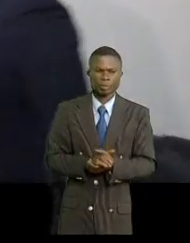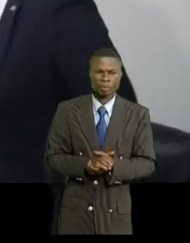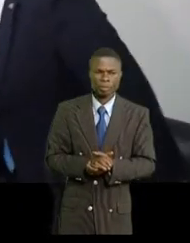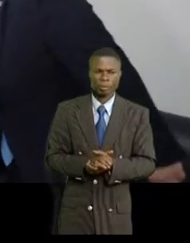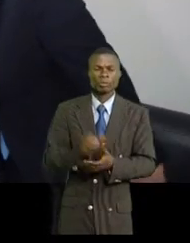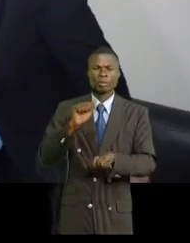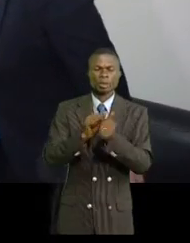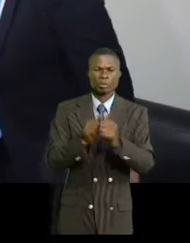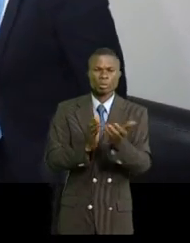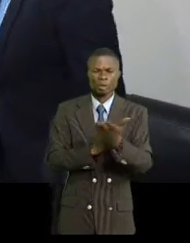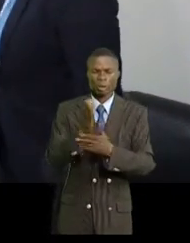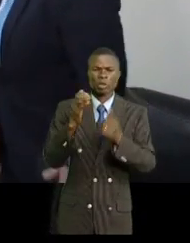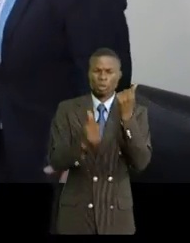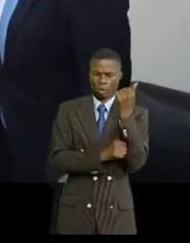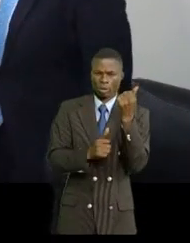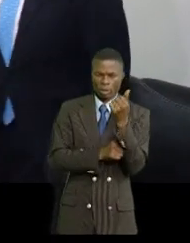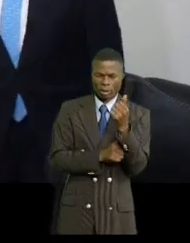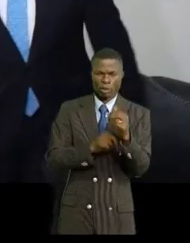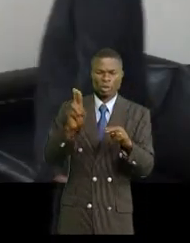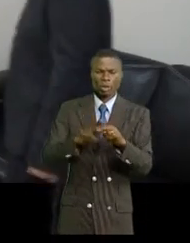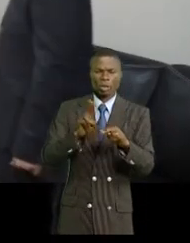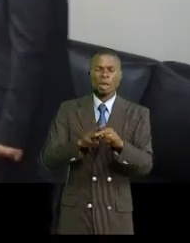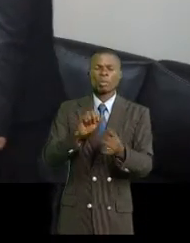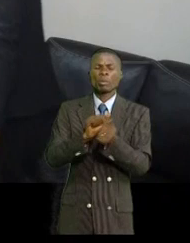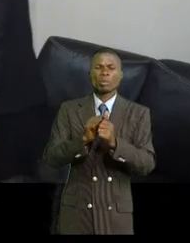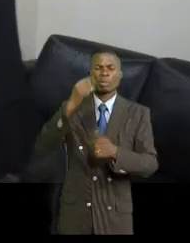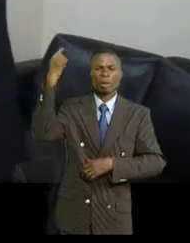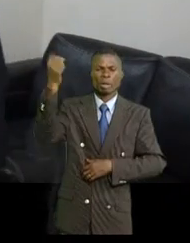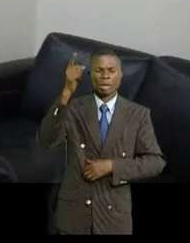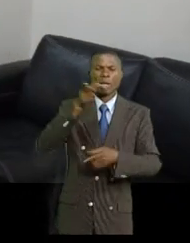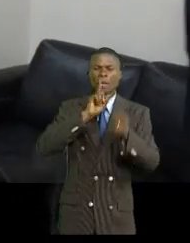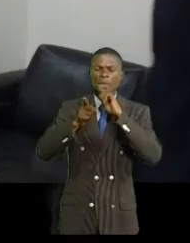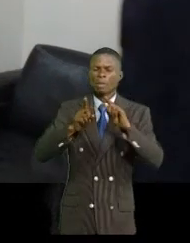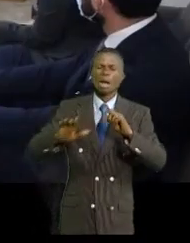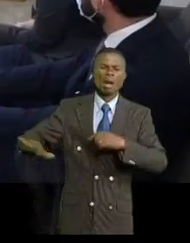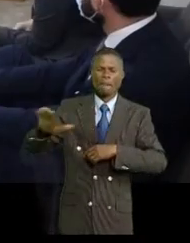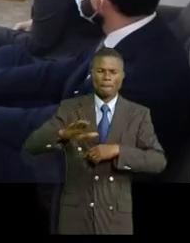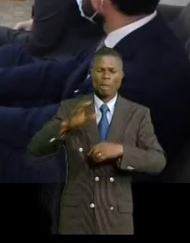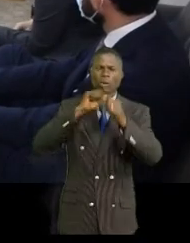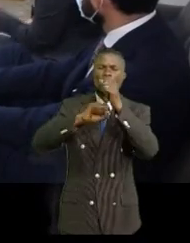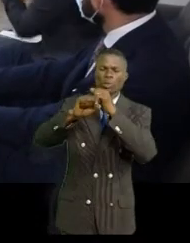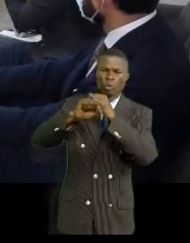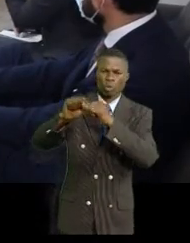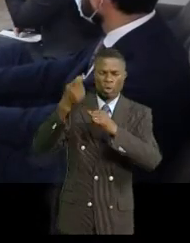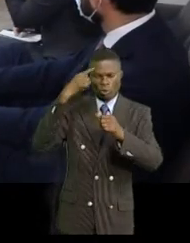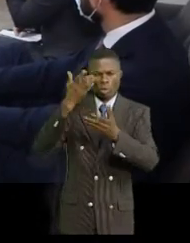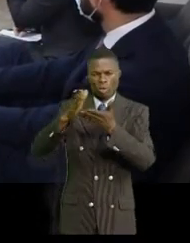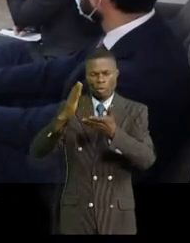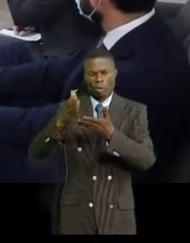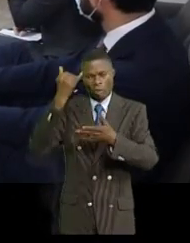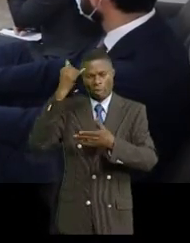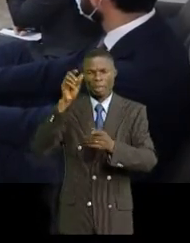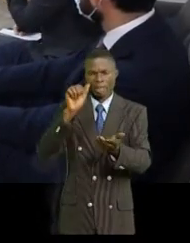Les questions de droits de l'homme sont d'ordre public international. Les échanges à tous les niveaux sont à promouvoir afin de partager les vues